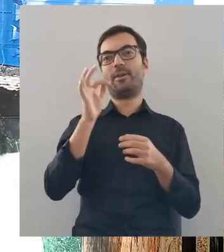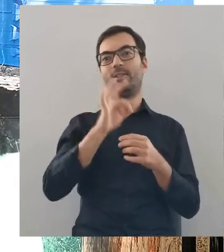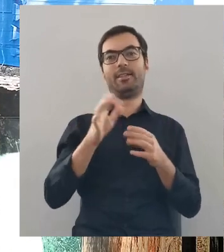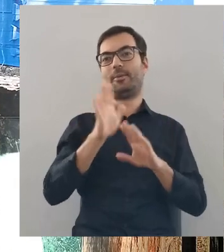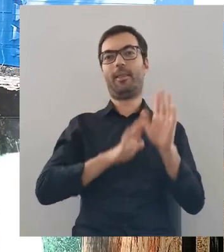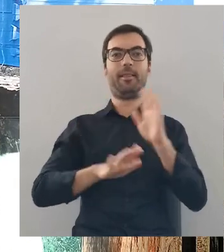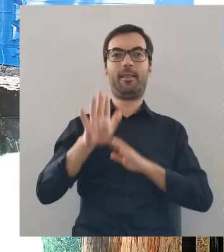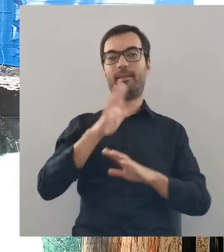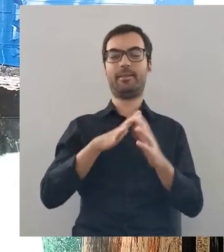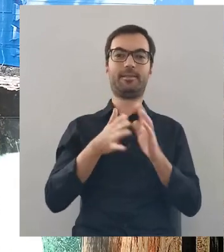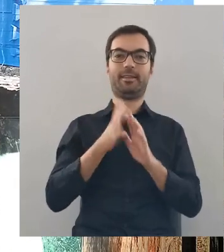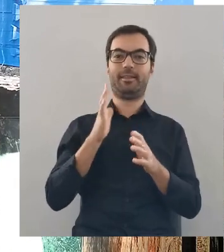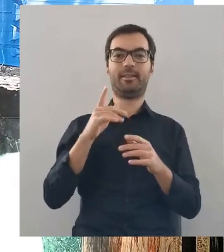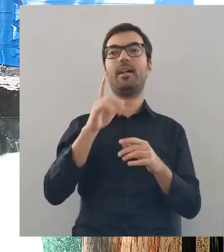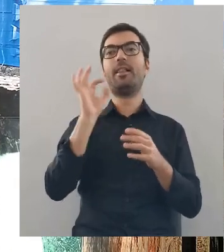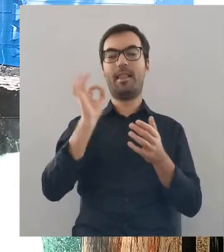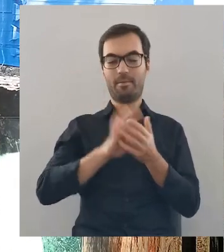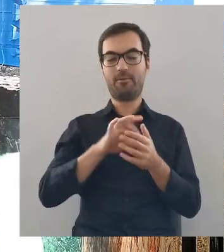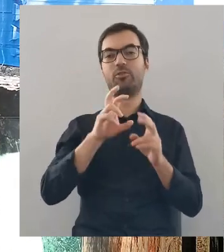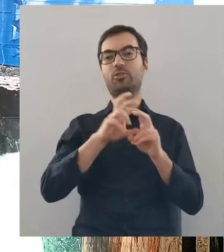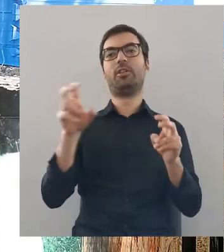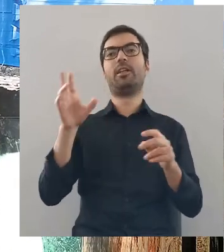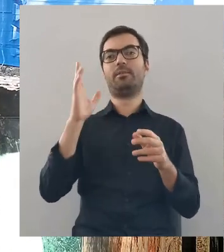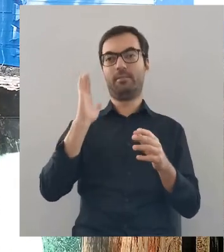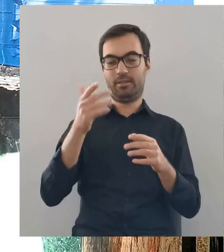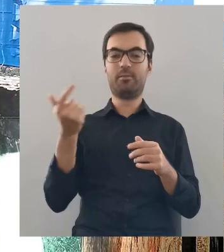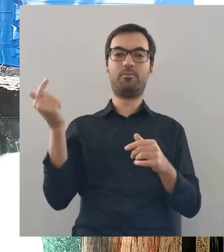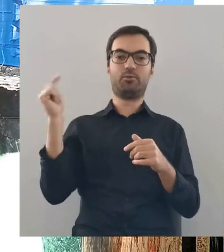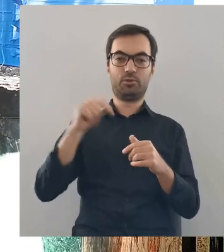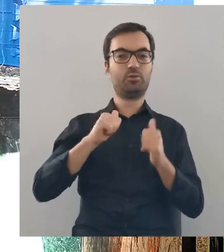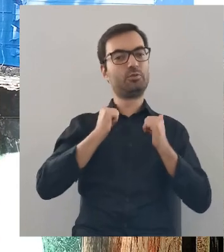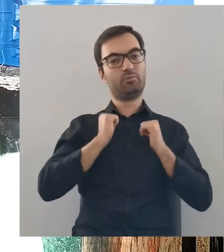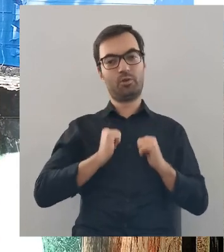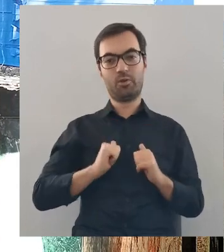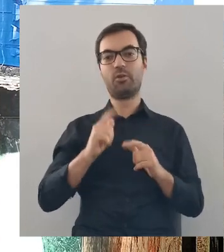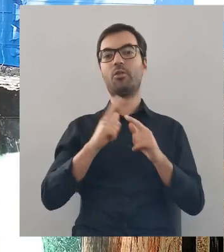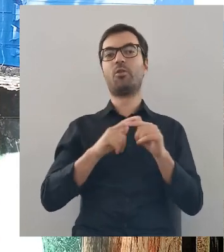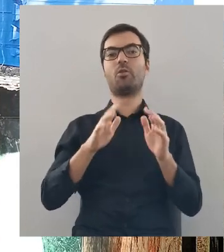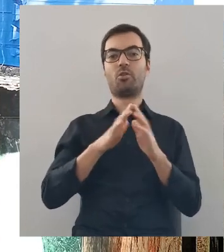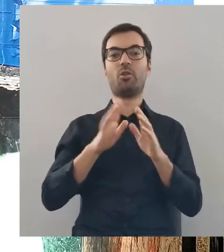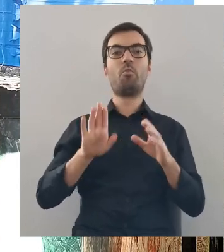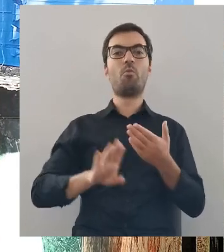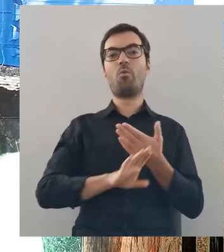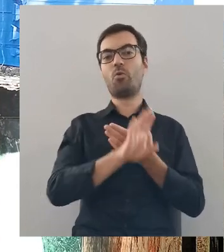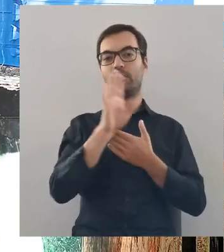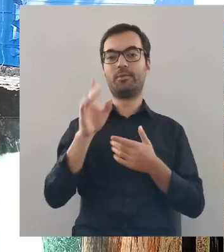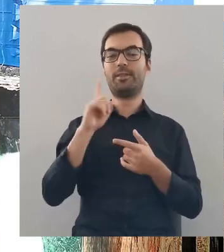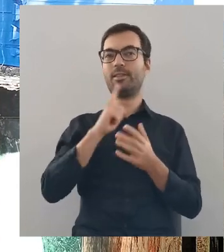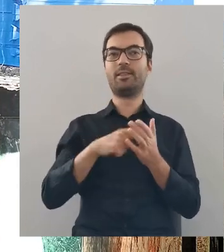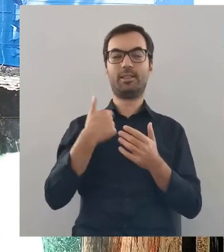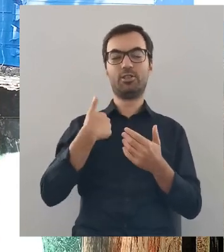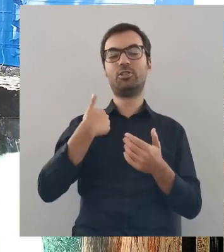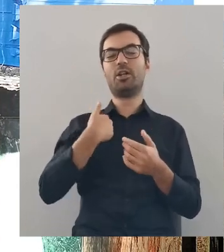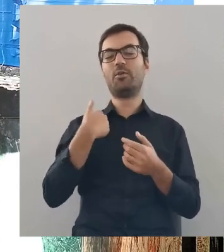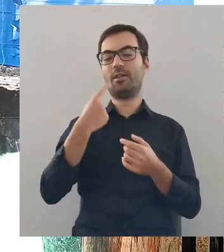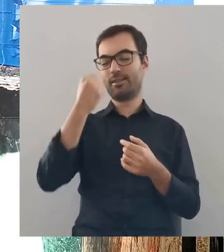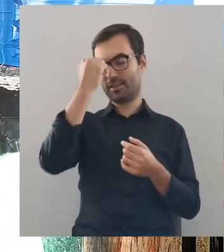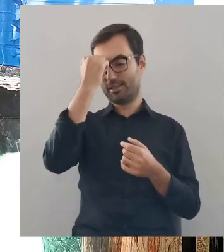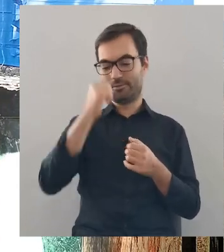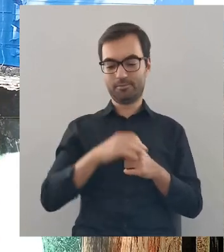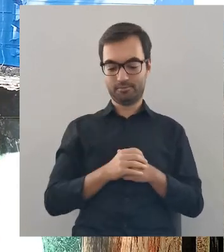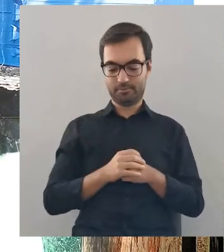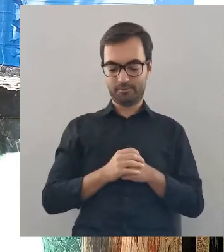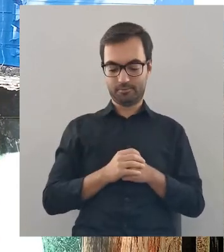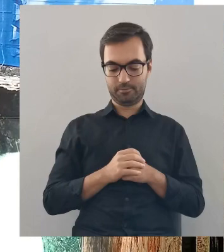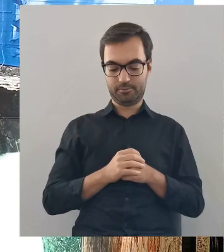nie będzie wątpliwości, że w wyznaczonym czasie będzie można wejść do Muzeum Diecezjalnego. Ja żałuję